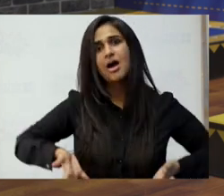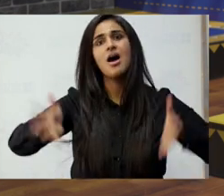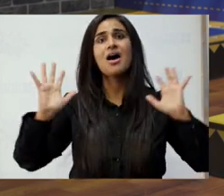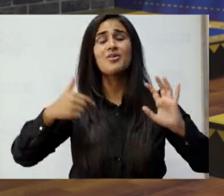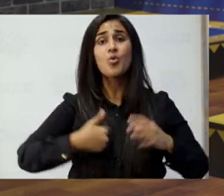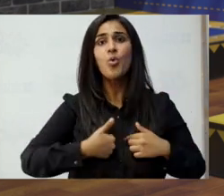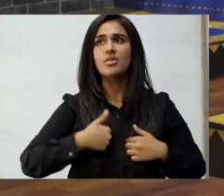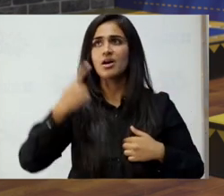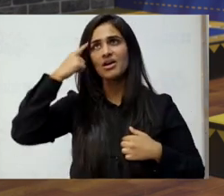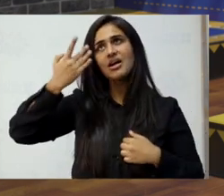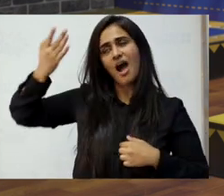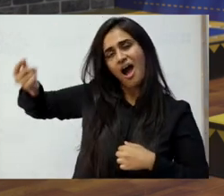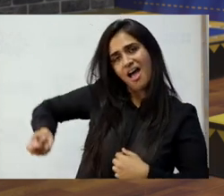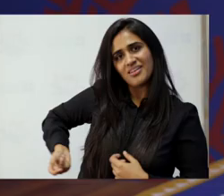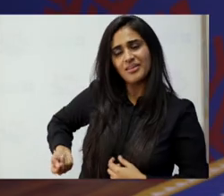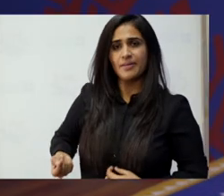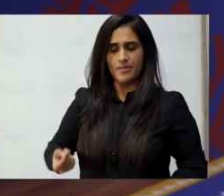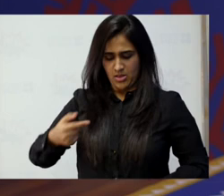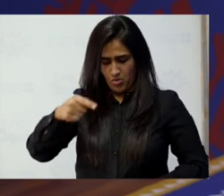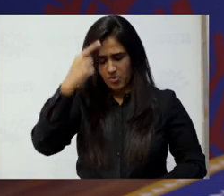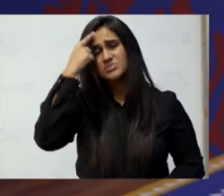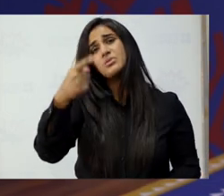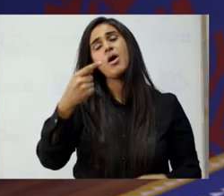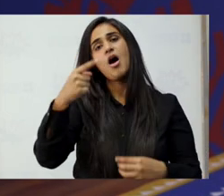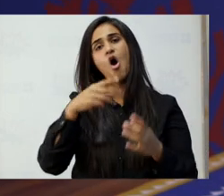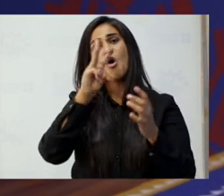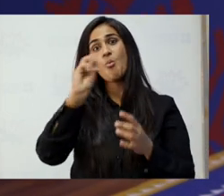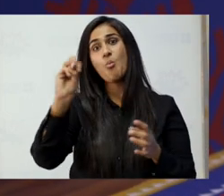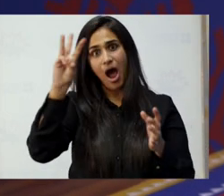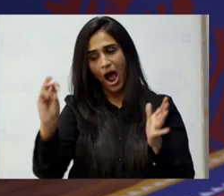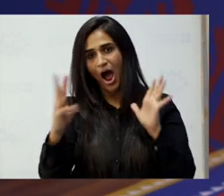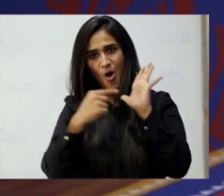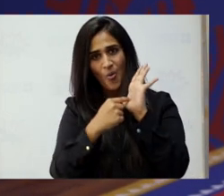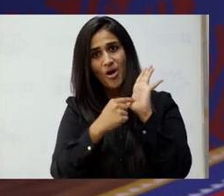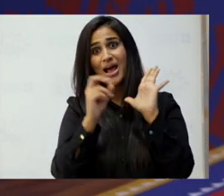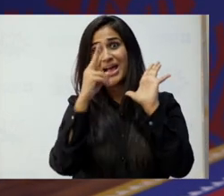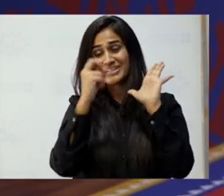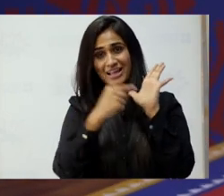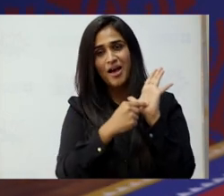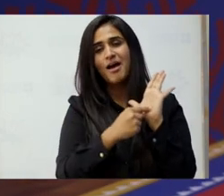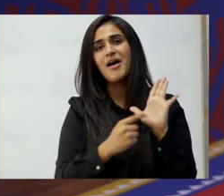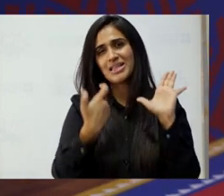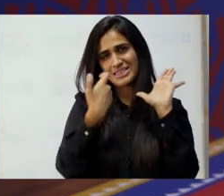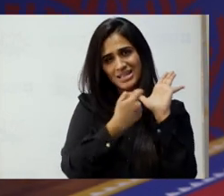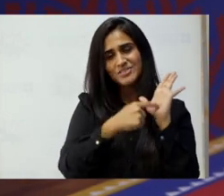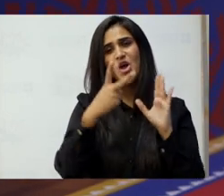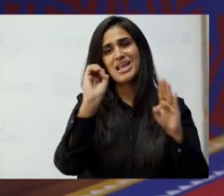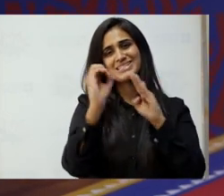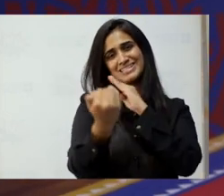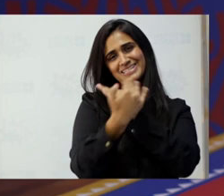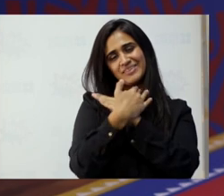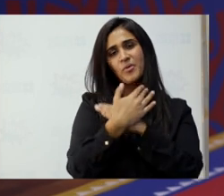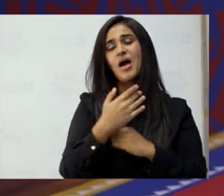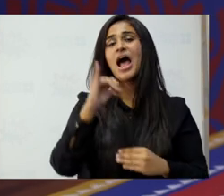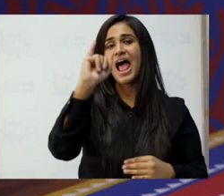ہاف در رائٹ تو رائٹ ہر اون سٹوری آپ اپنی ہتیلی پہ بنایئے واو سٹار اس کی تصویر کھیچیے اور ہمیں